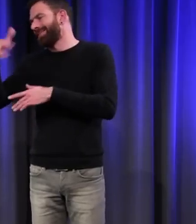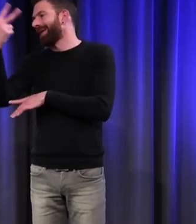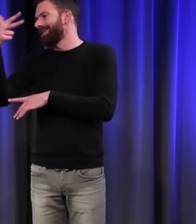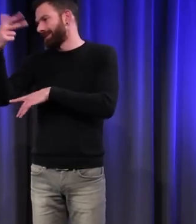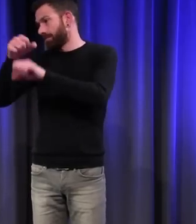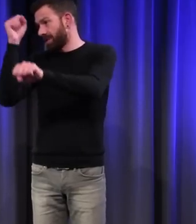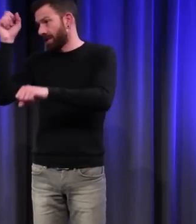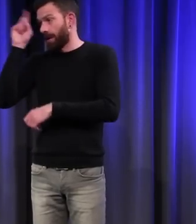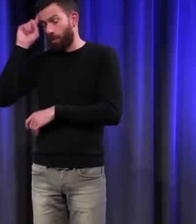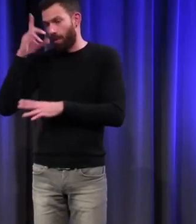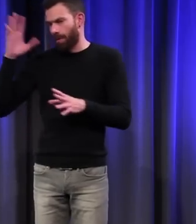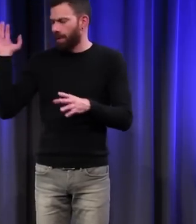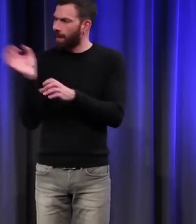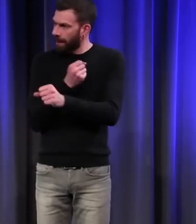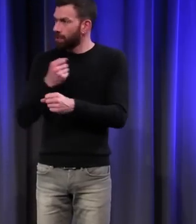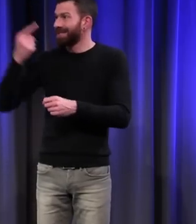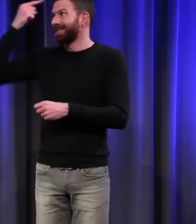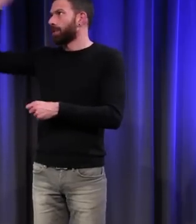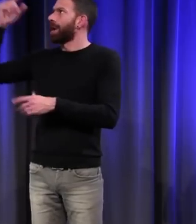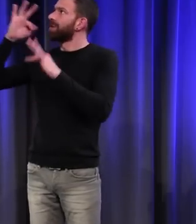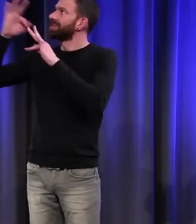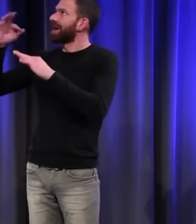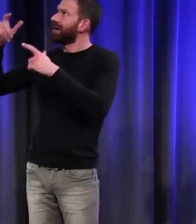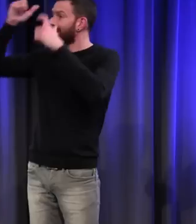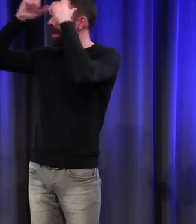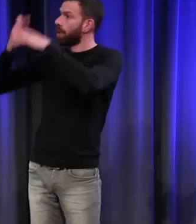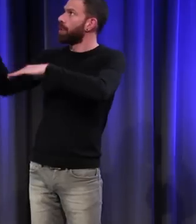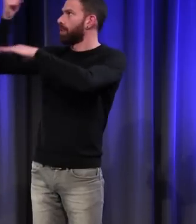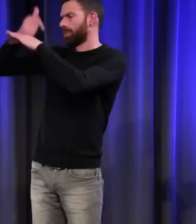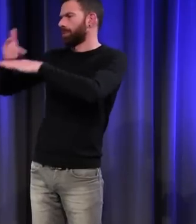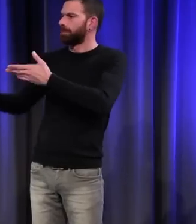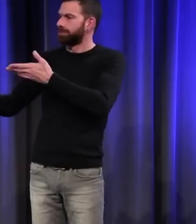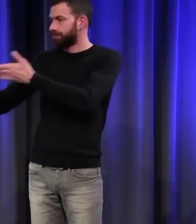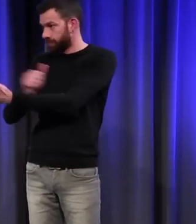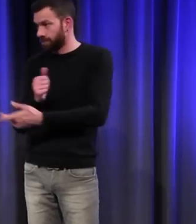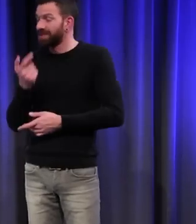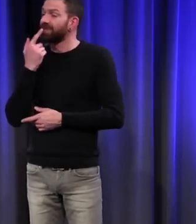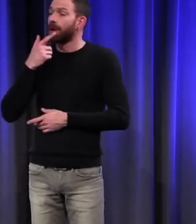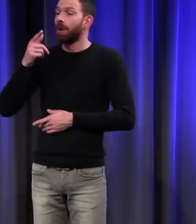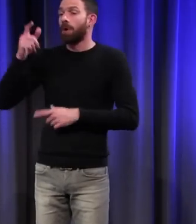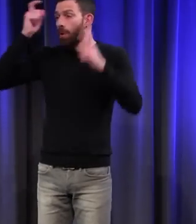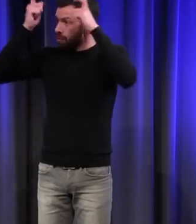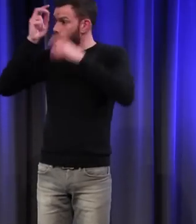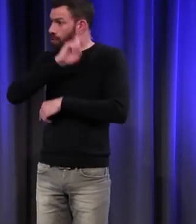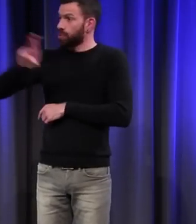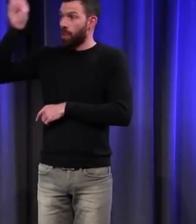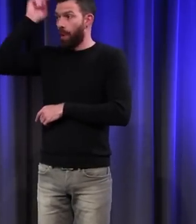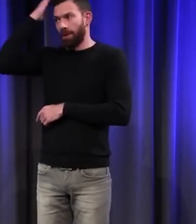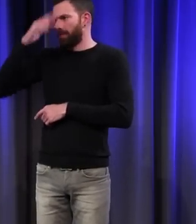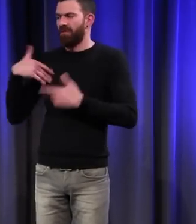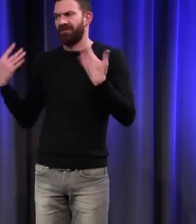enfin éradiqué ses cultes. L'ours n'est plus le roi des animaux. Il a dû céder son trône au lion.